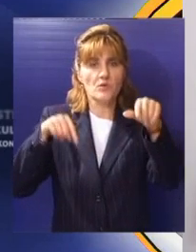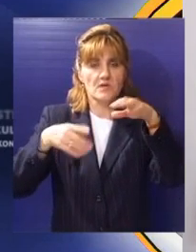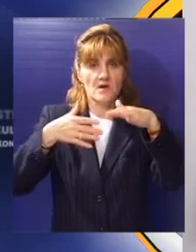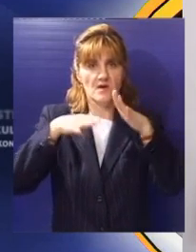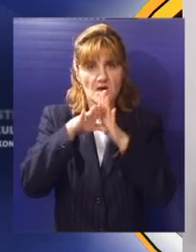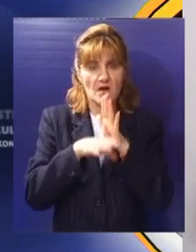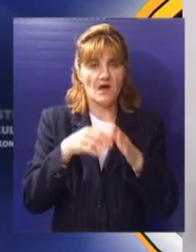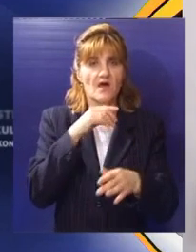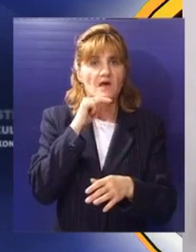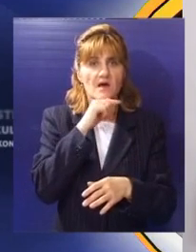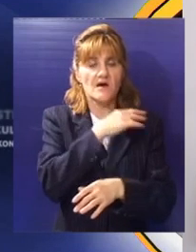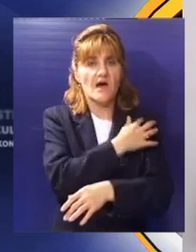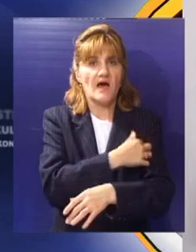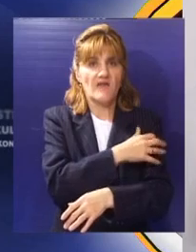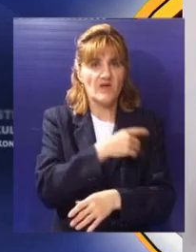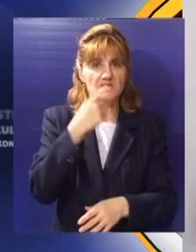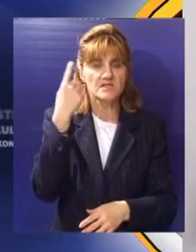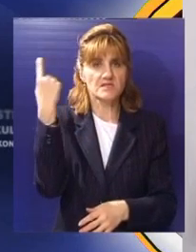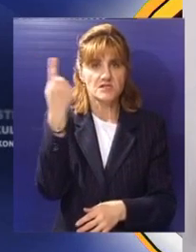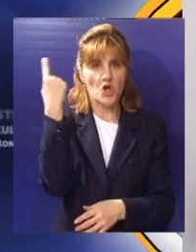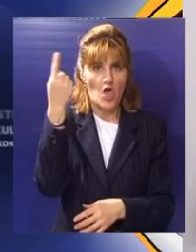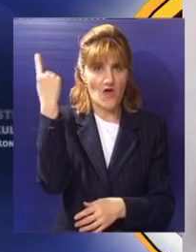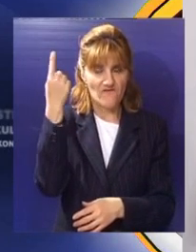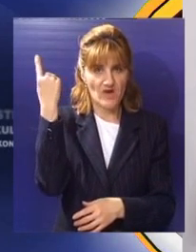dok je recimo Hrvatska, a čak i u Sloveniji,